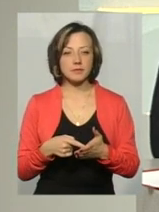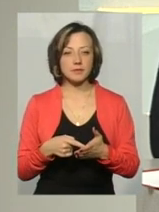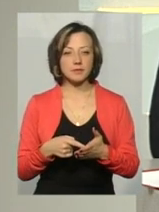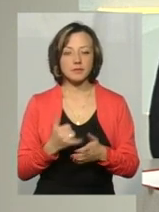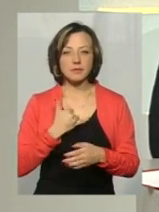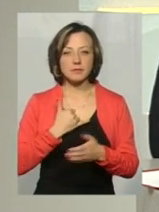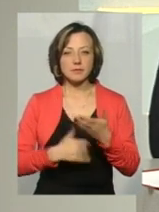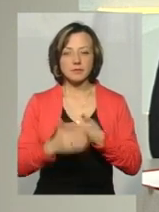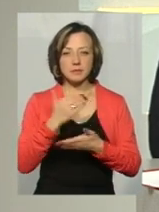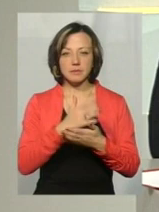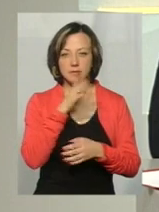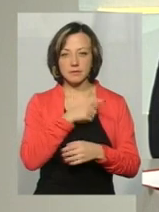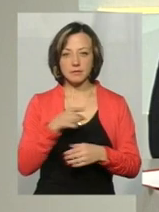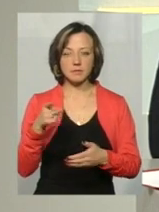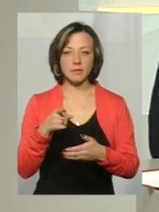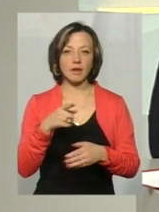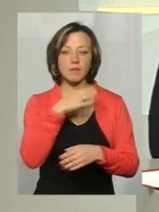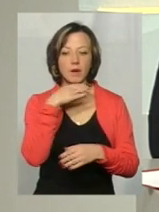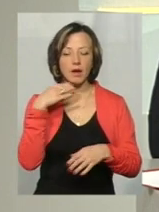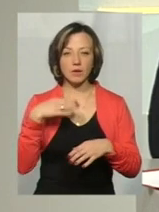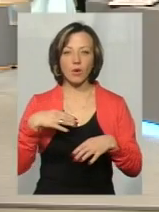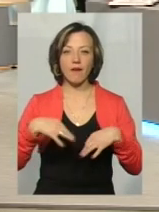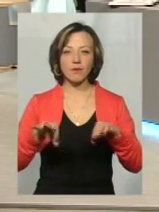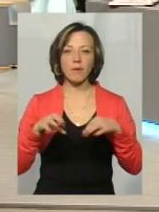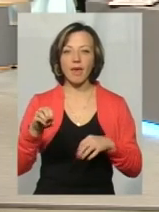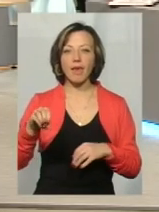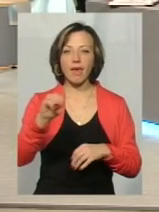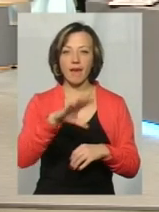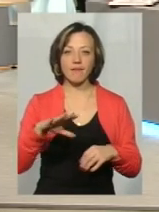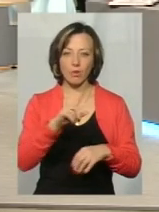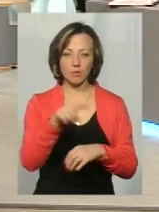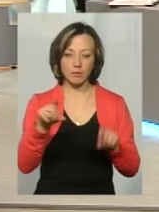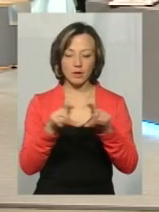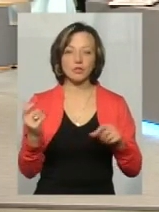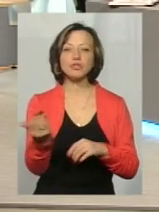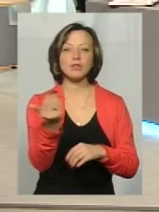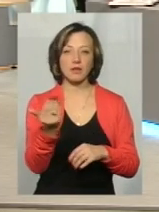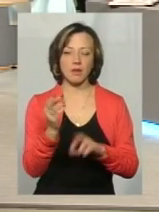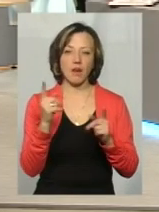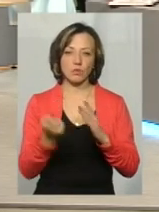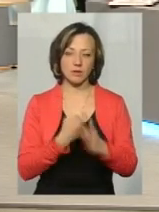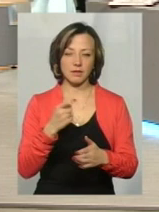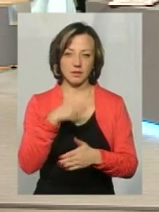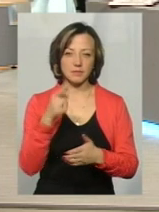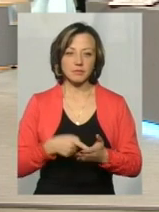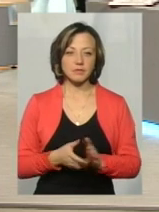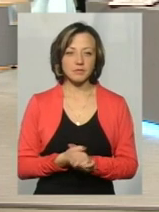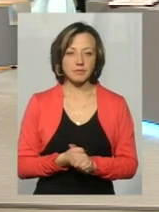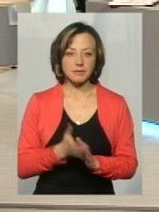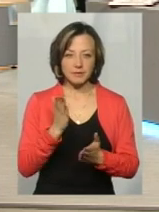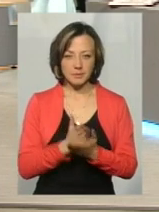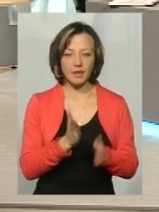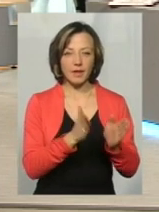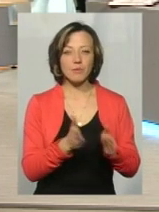в нас останнім часом багато автомобілів на євро-номерах, як їх ідентифікувати, чиї це автомобілі? Ось є якийсь механізм?